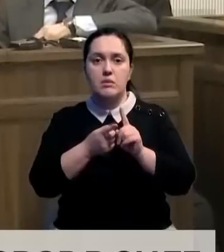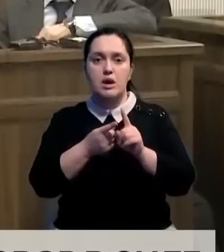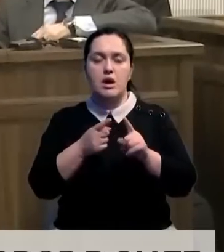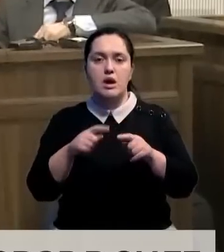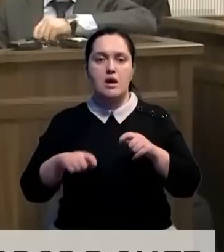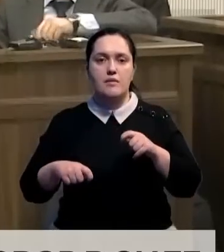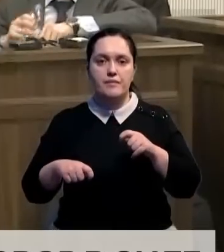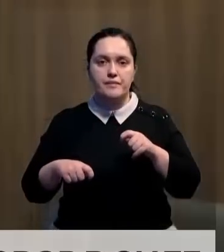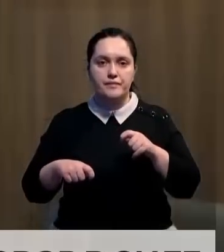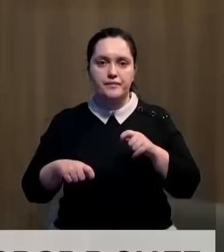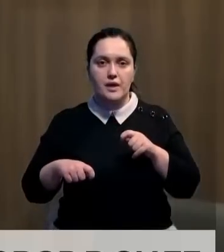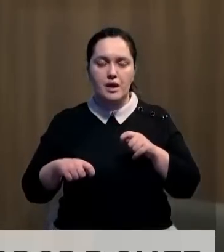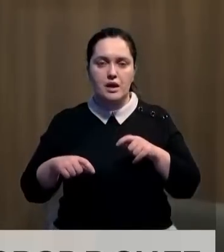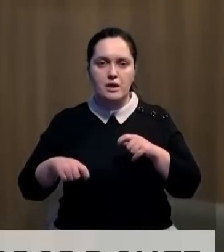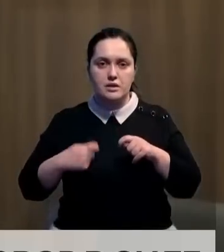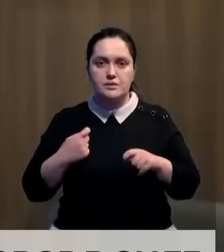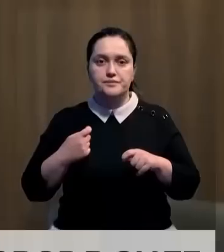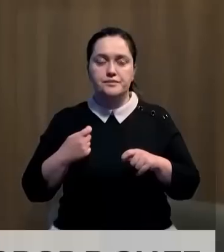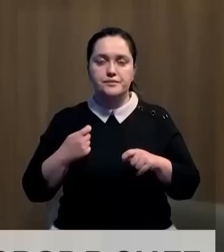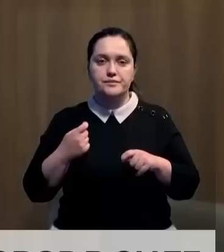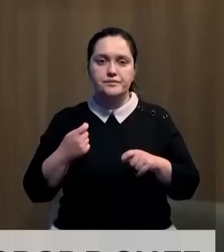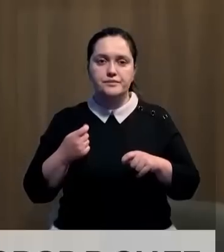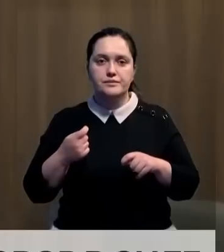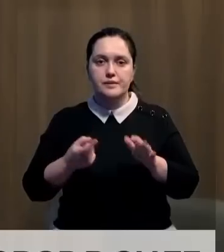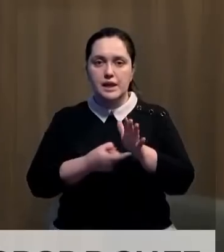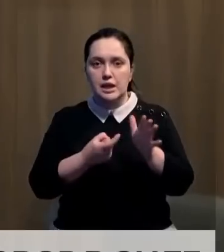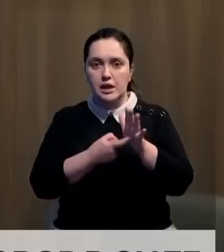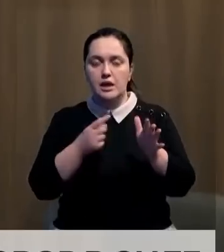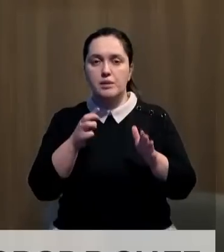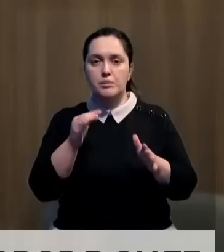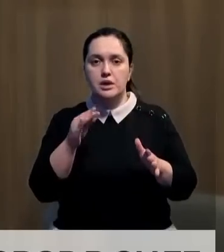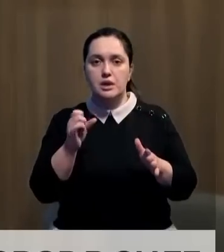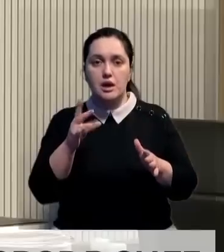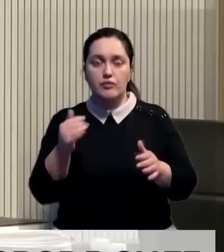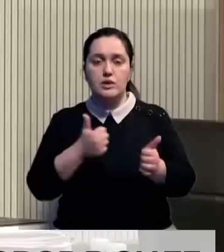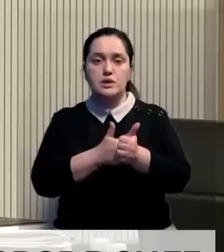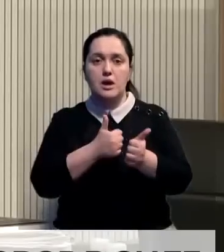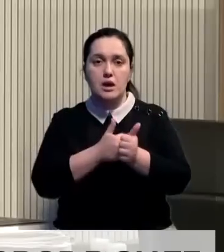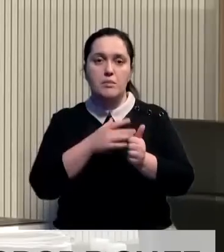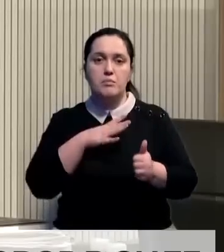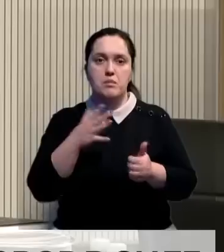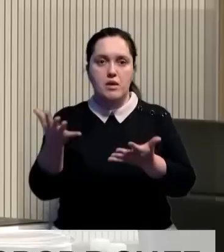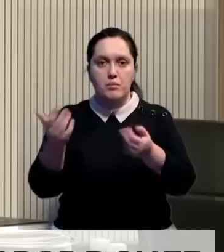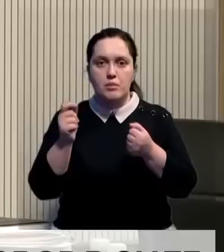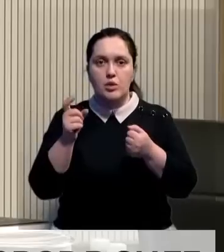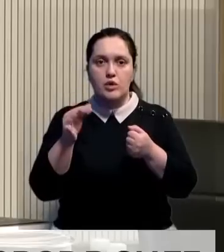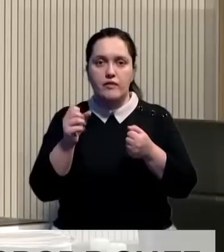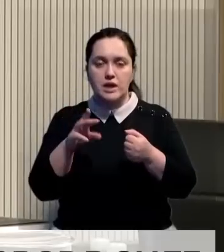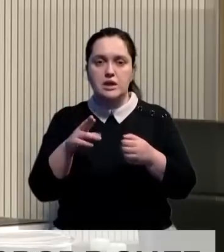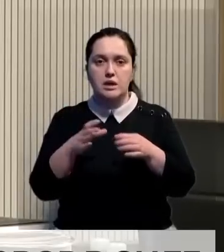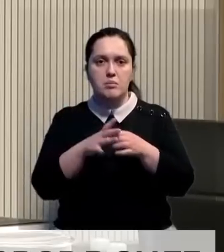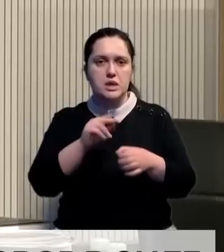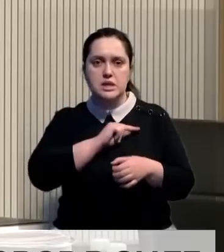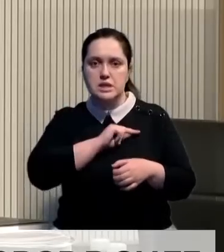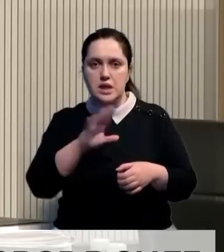злоупотребление должностными полномочиями. По версии следствия, Ильжан Бертанов и его заместитель приняли у хорватской компании нерабочую